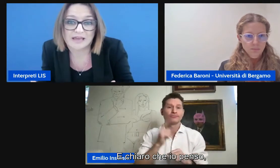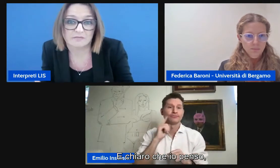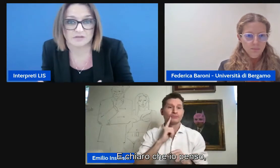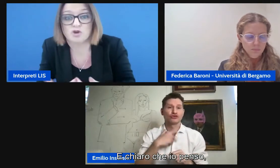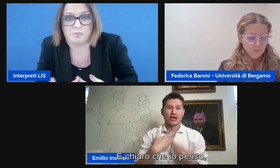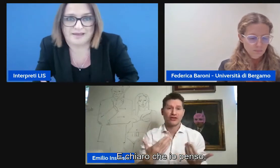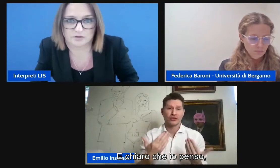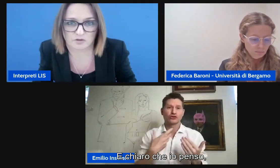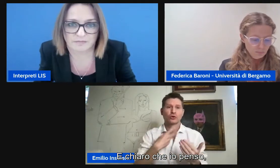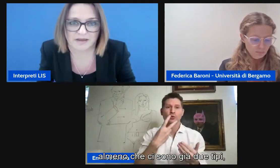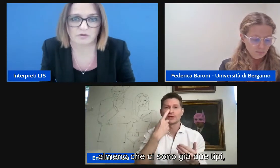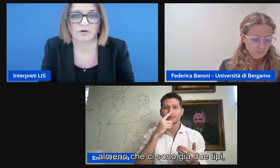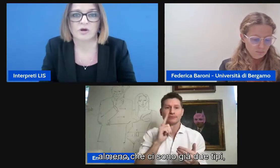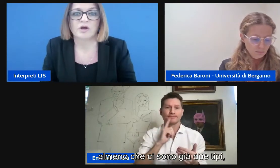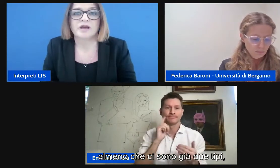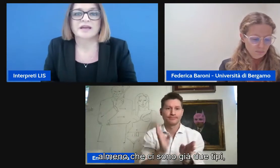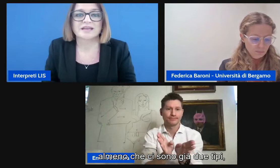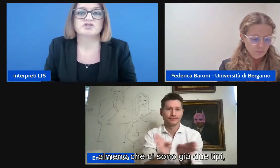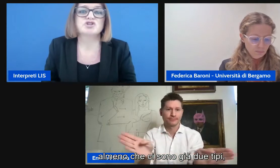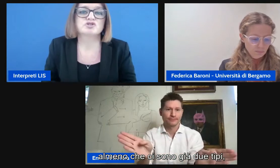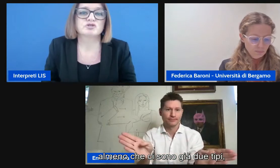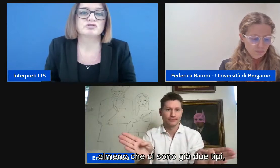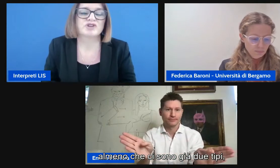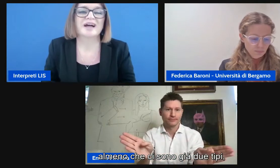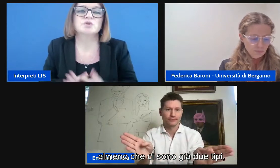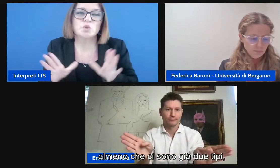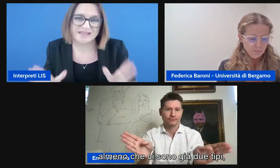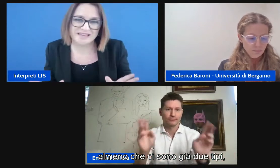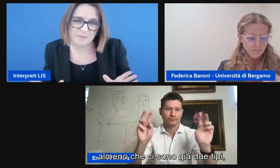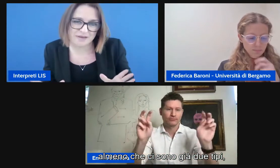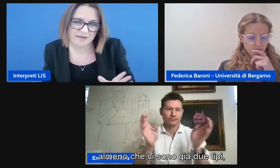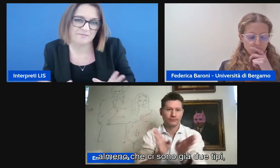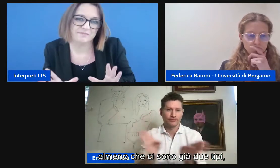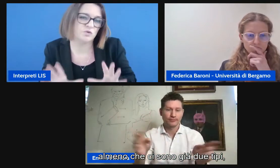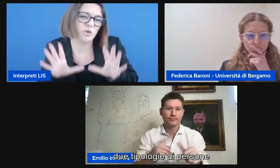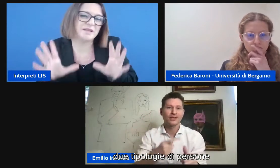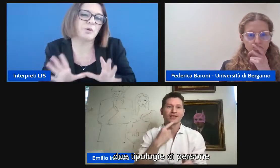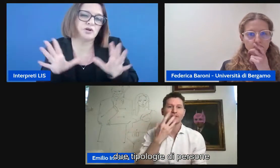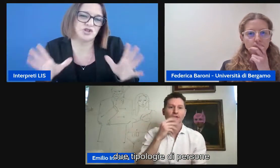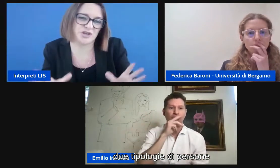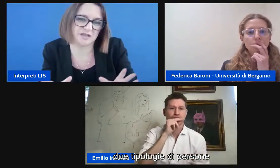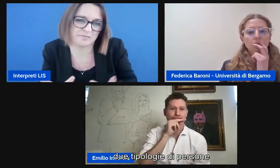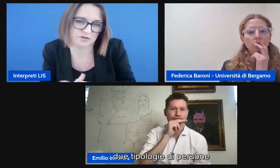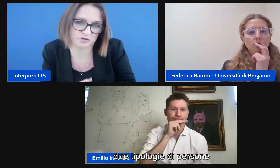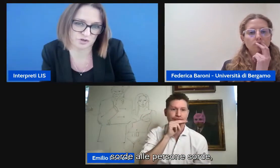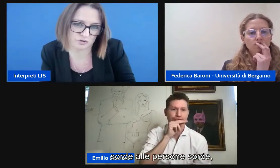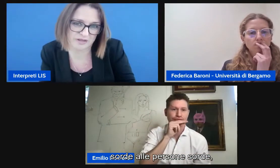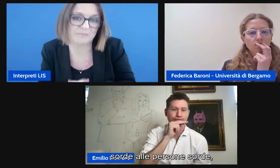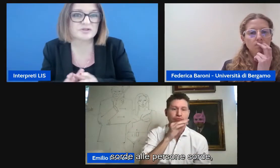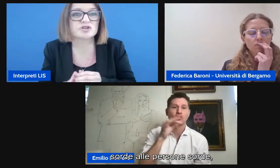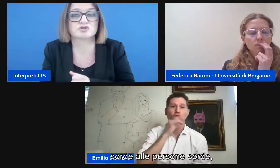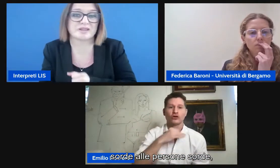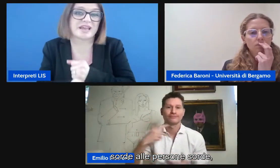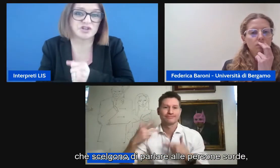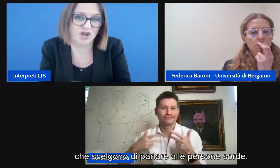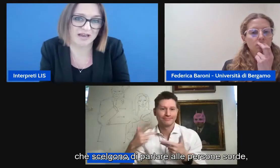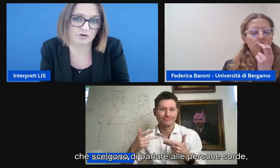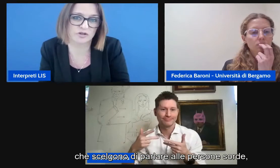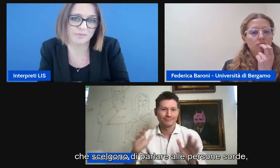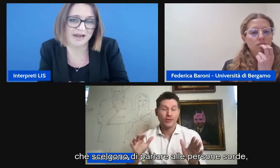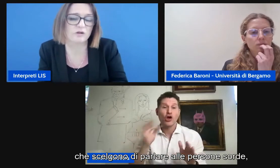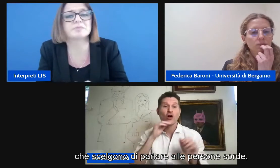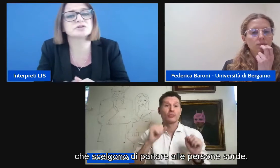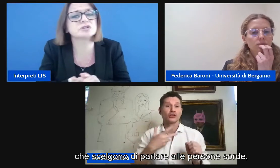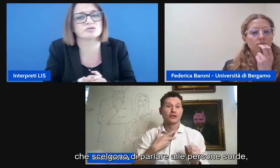chiaro che io penso almeno che ci sono già due tipi due tipologie di persone sorde le persone sorde che